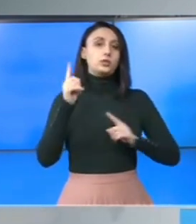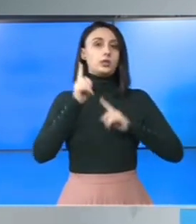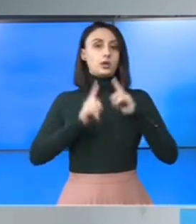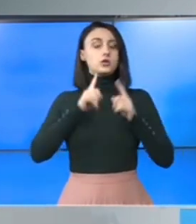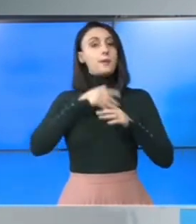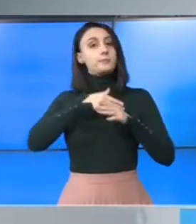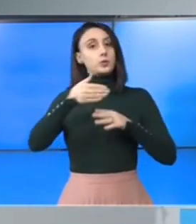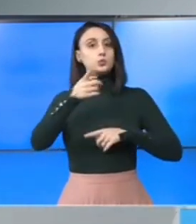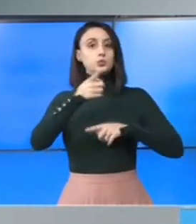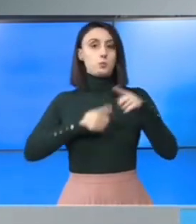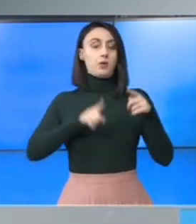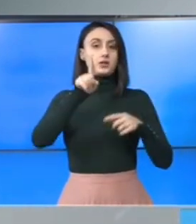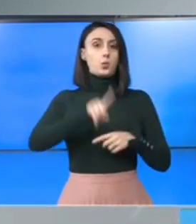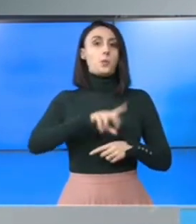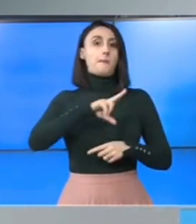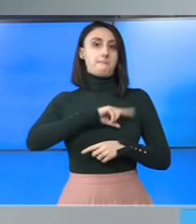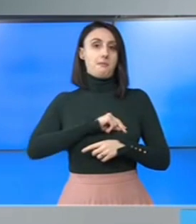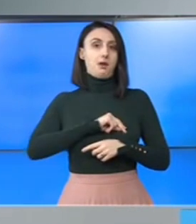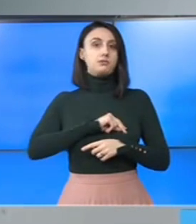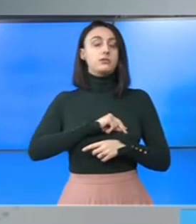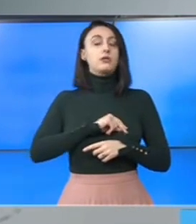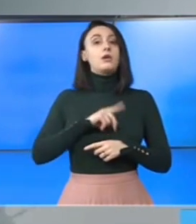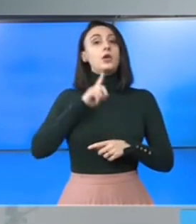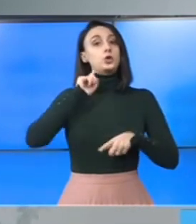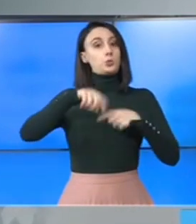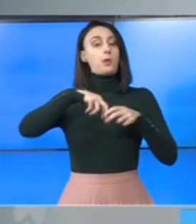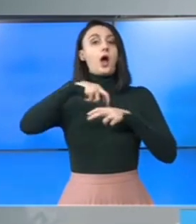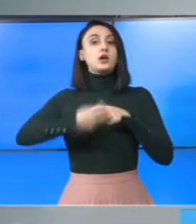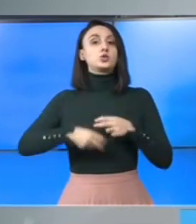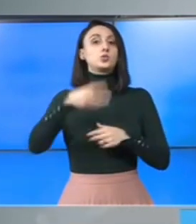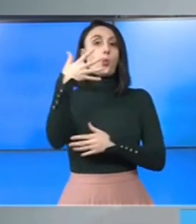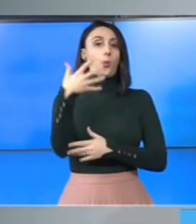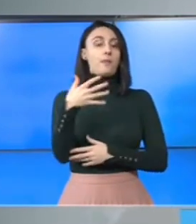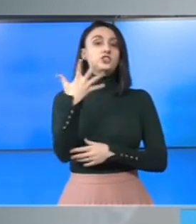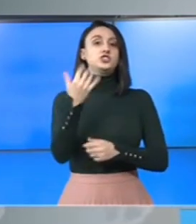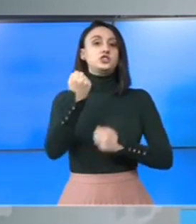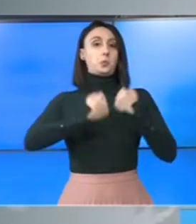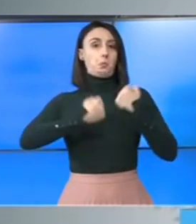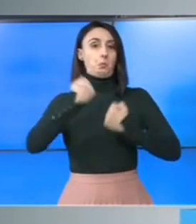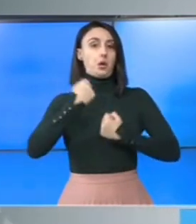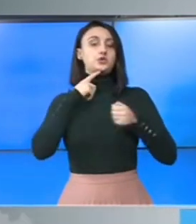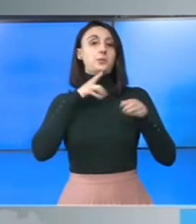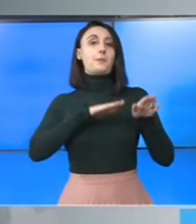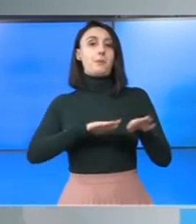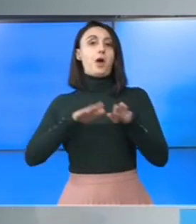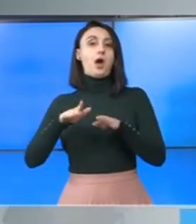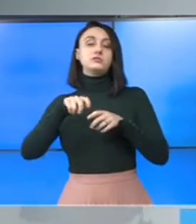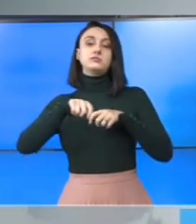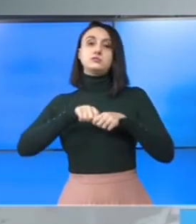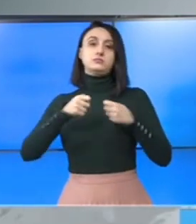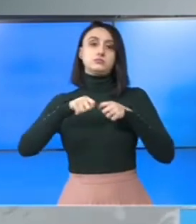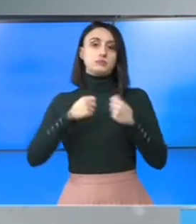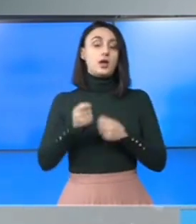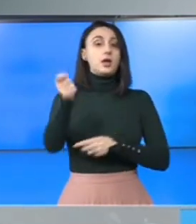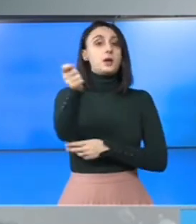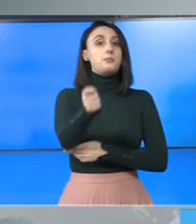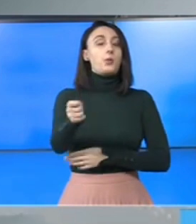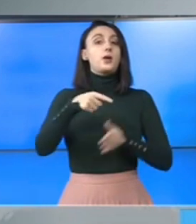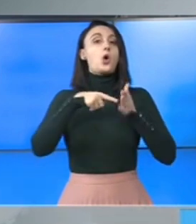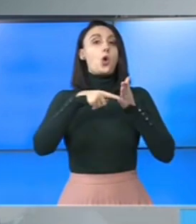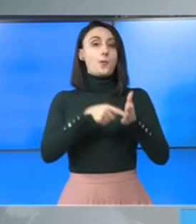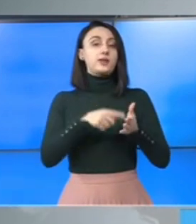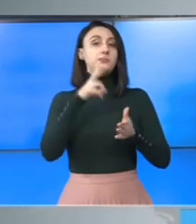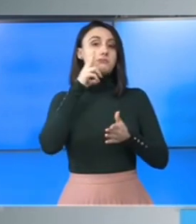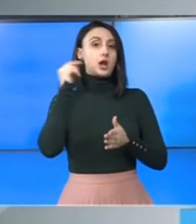am trecut de jumătatea lunii martie. De altfel, în urma prăbușirii copacilor, cinci mașini care erau parcate au fost avariate. Pompierii le recomandă